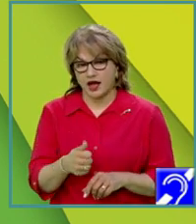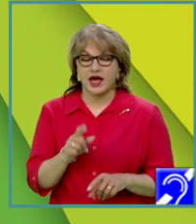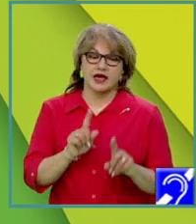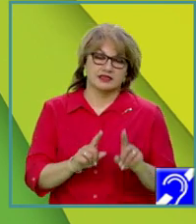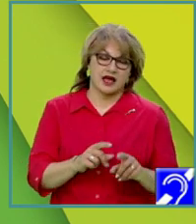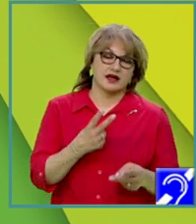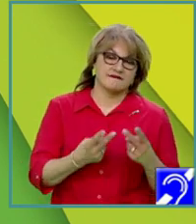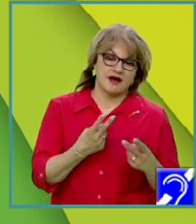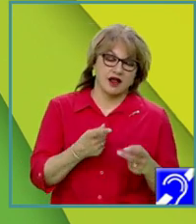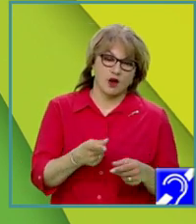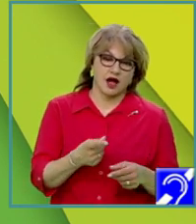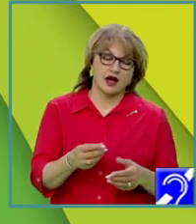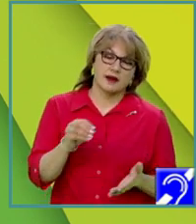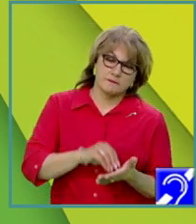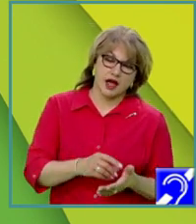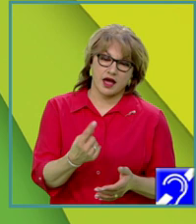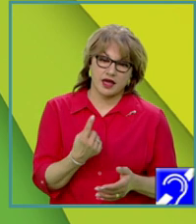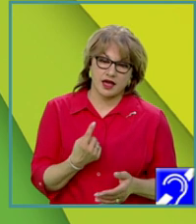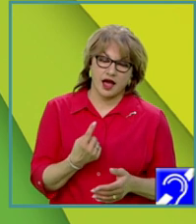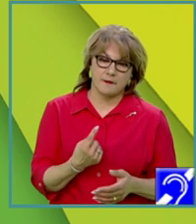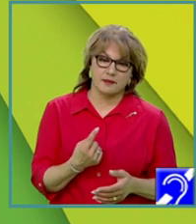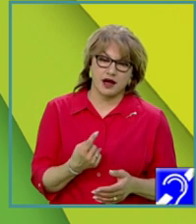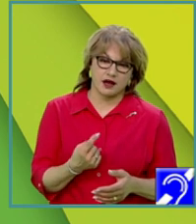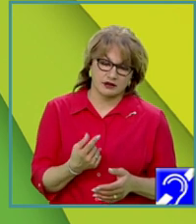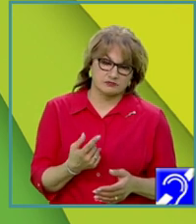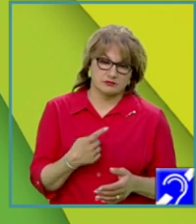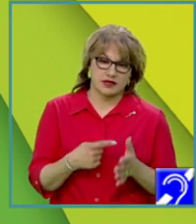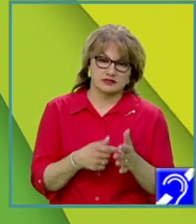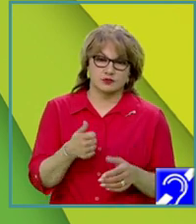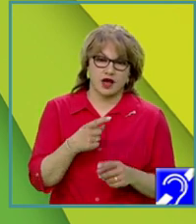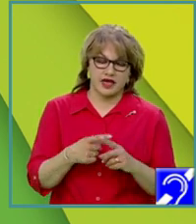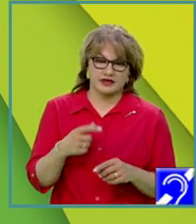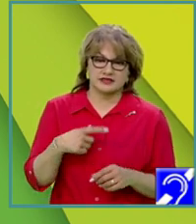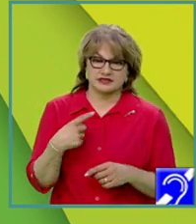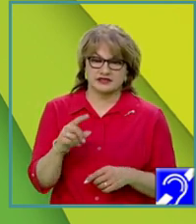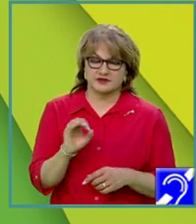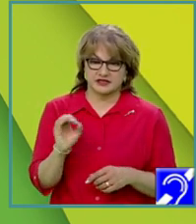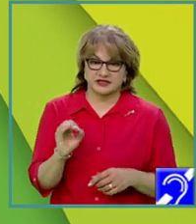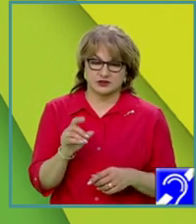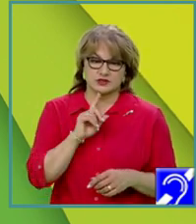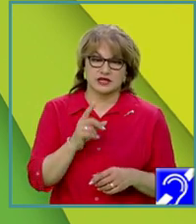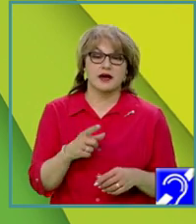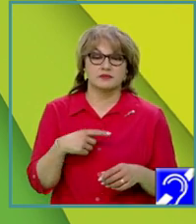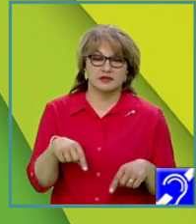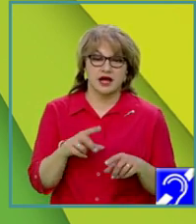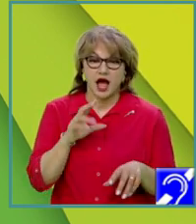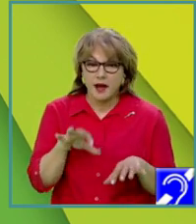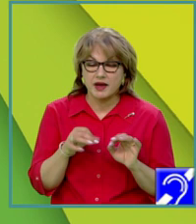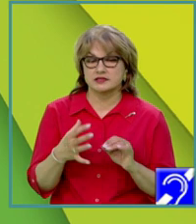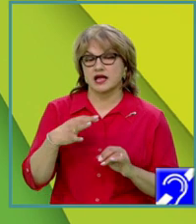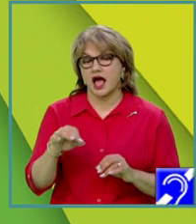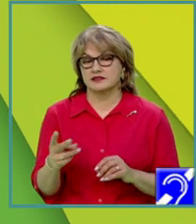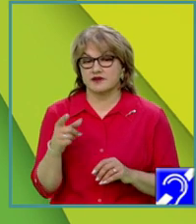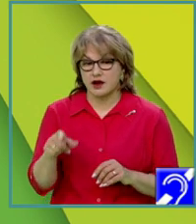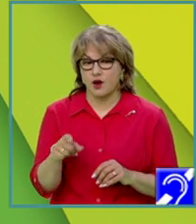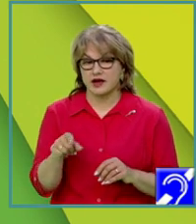când valoarea mai apare, deci în situația în care A de X este diferit de 0, înseamnă că noi am mai întâlnit acea valoare în șir și în